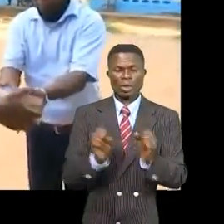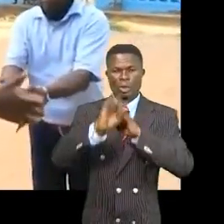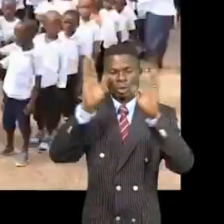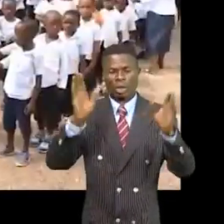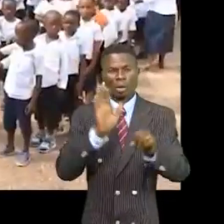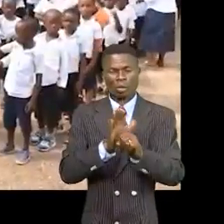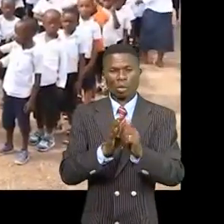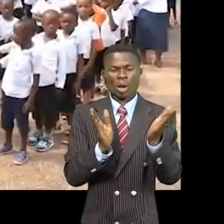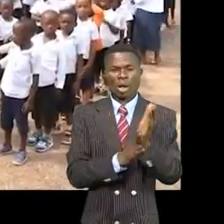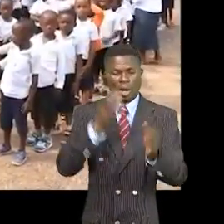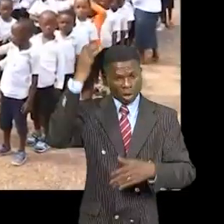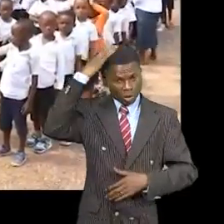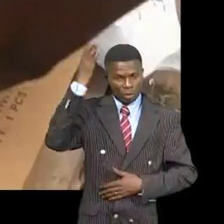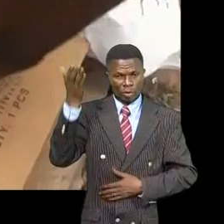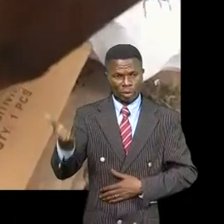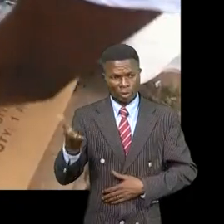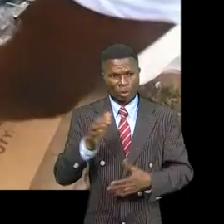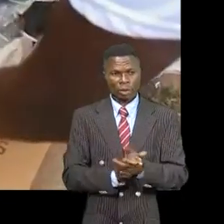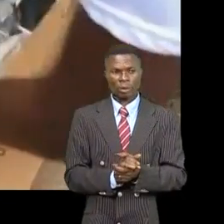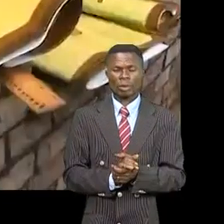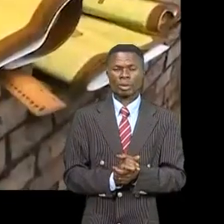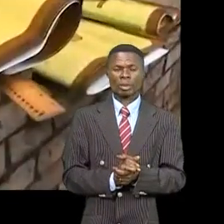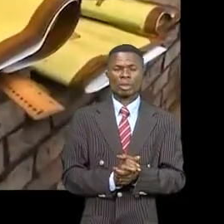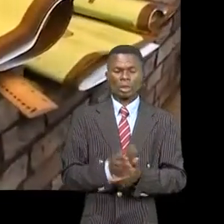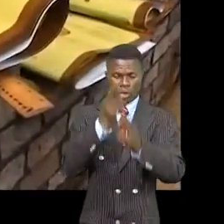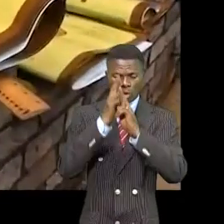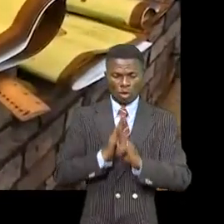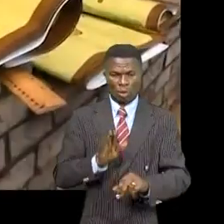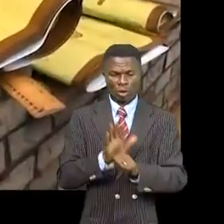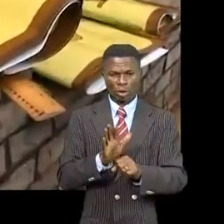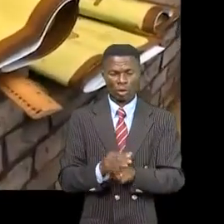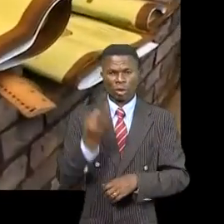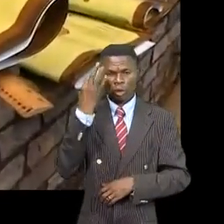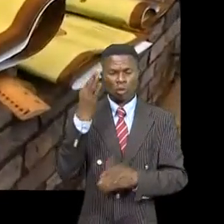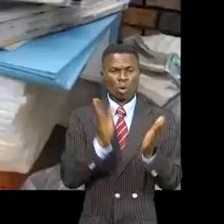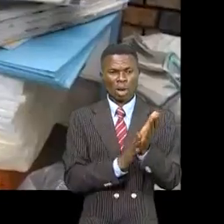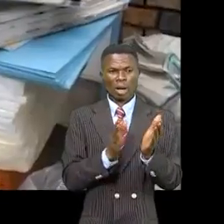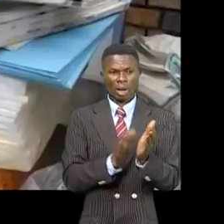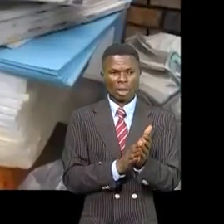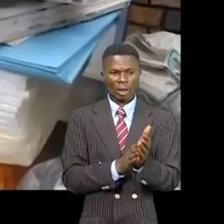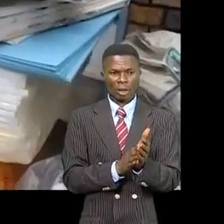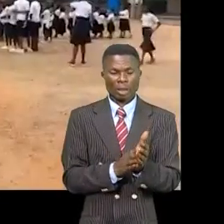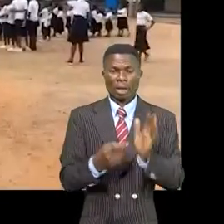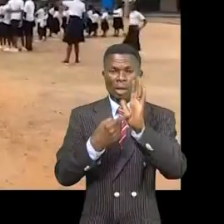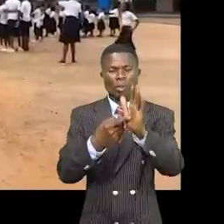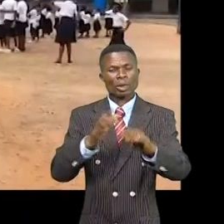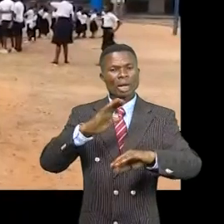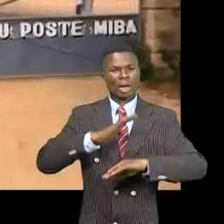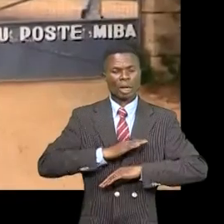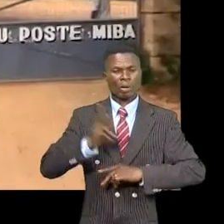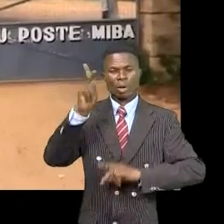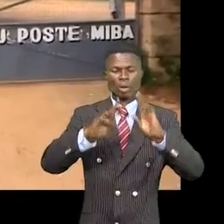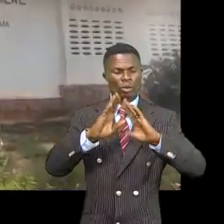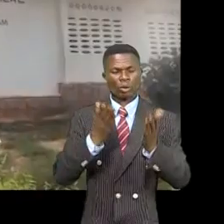épiscopale Saint-Pierre des sacs ont été donnés aux enseignants de ces trois écoles motif de satisfaction pour ces